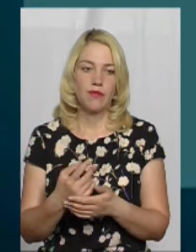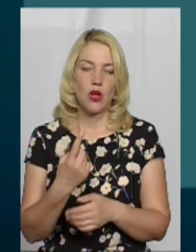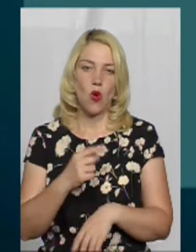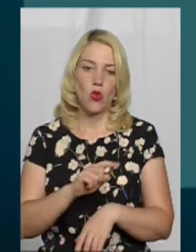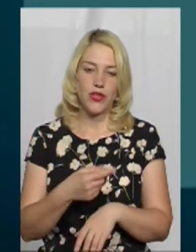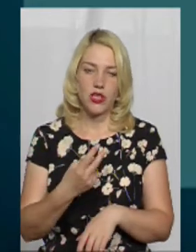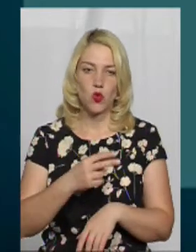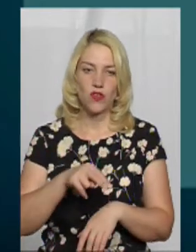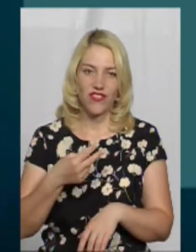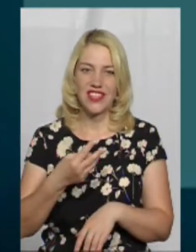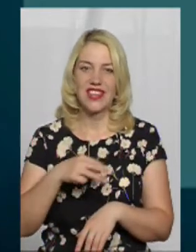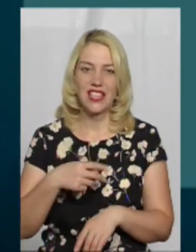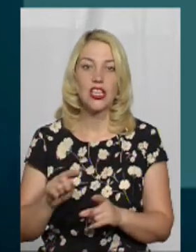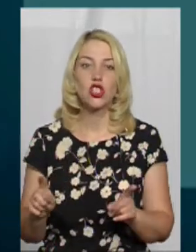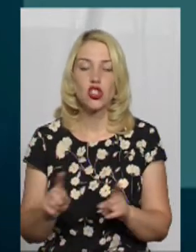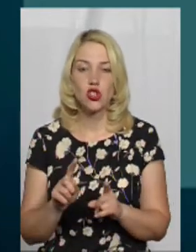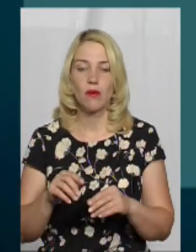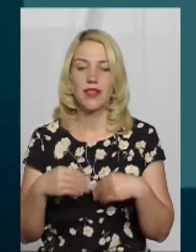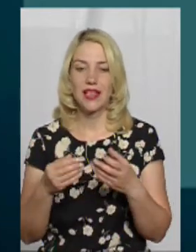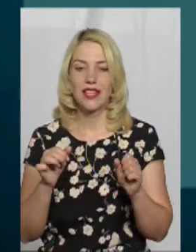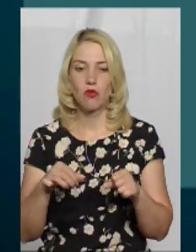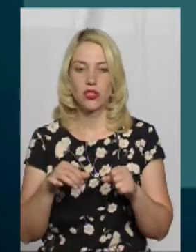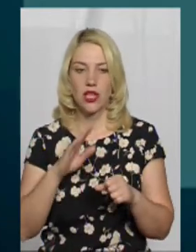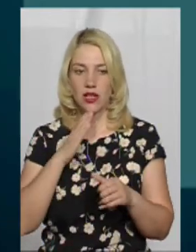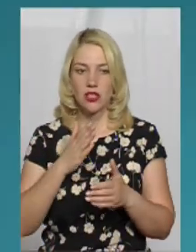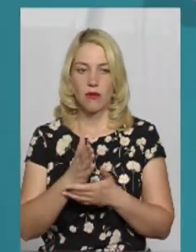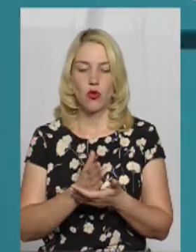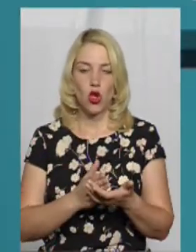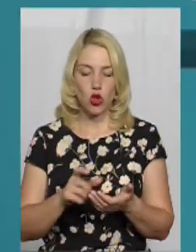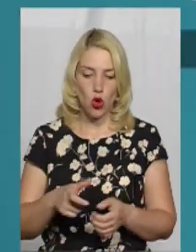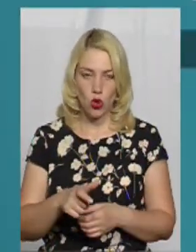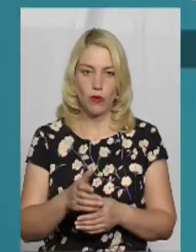для того, щоб дати можливість нашим дорогам слугувати нам довше.